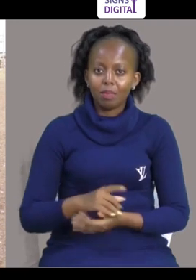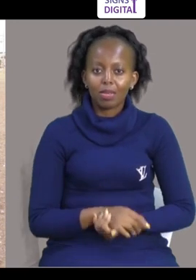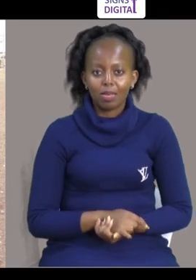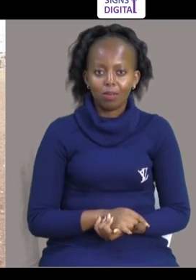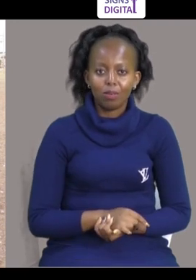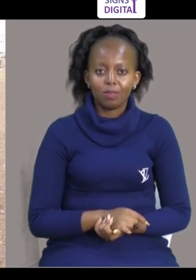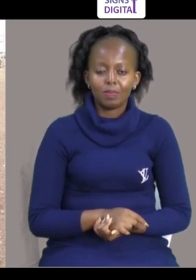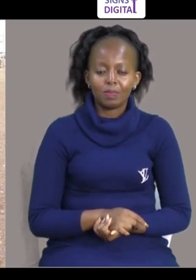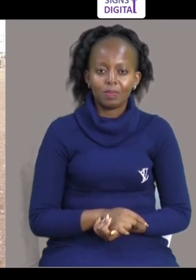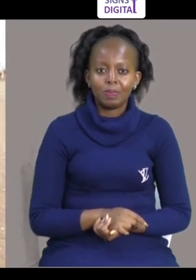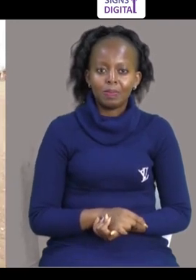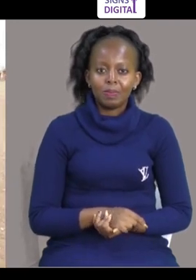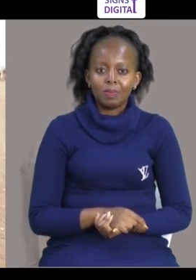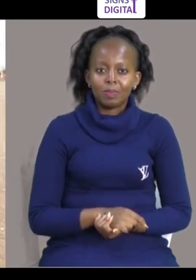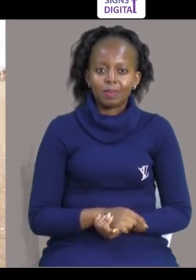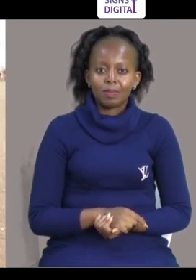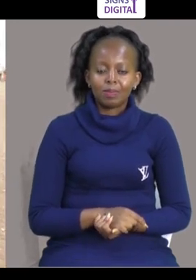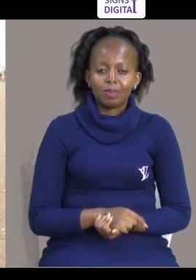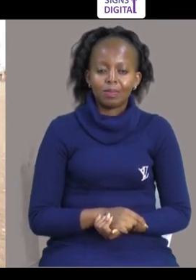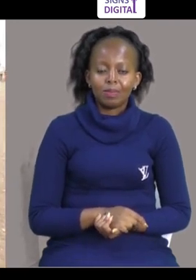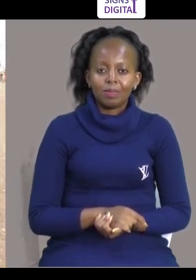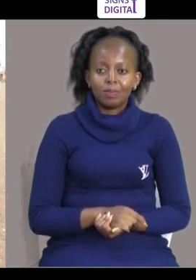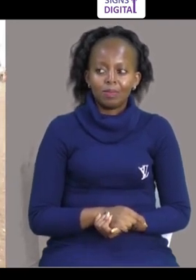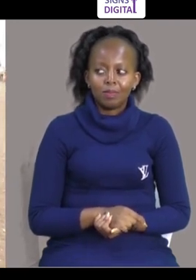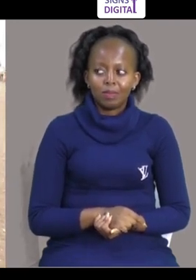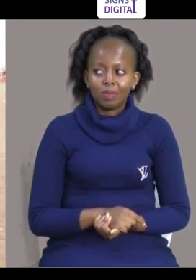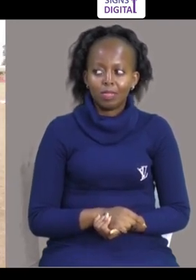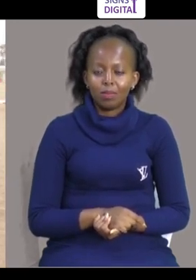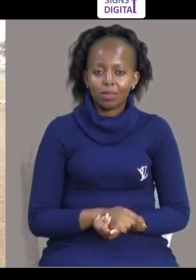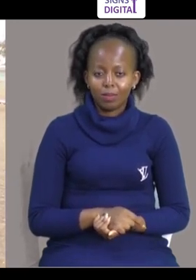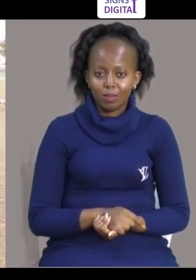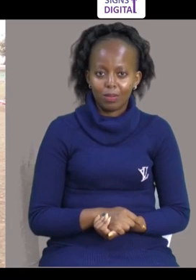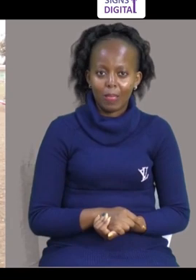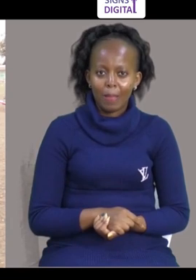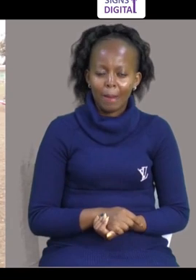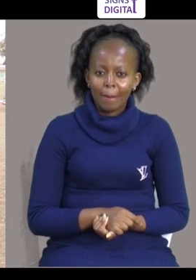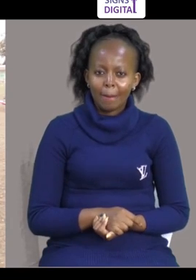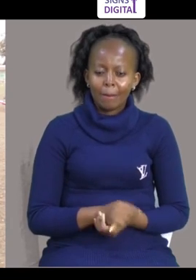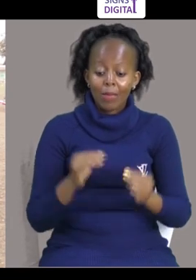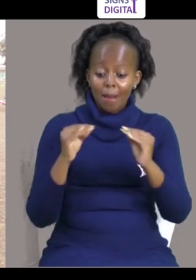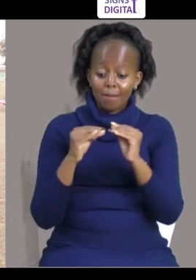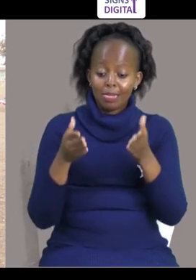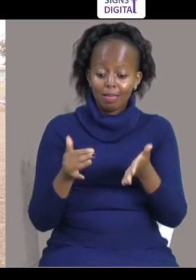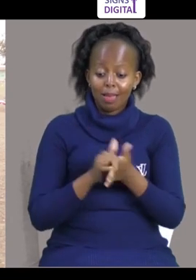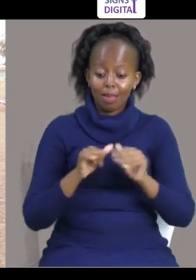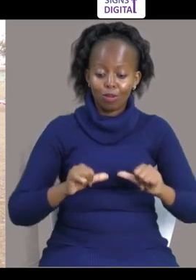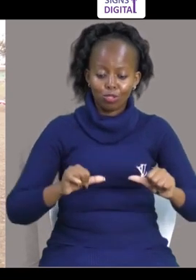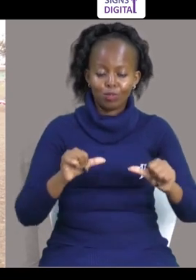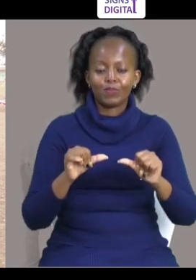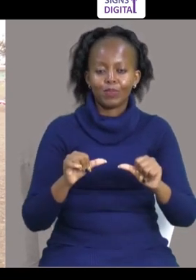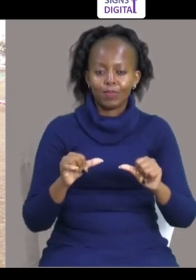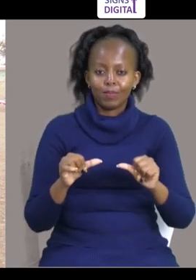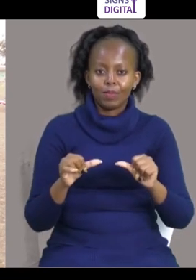Christo Wa Mkutano Ambau Mmeyujania Mkutano